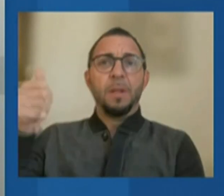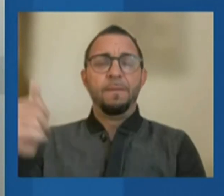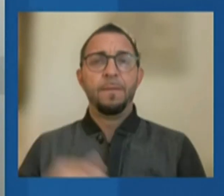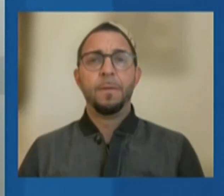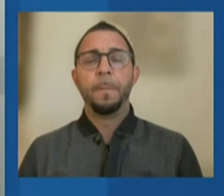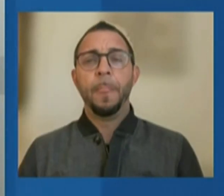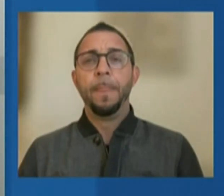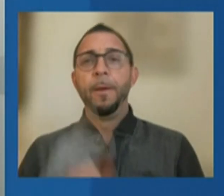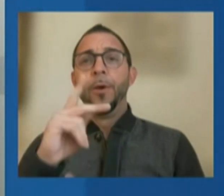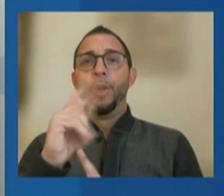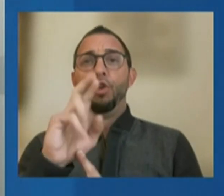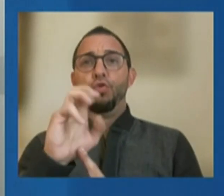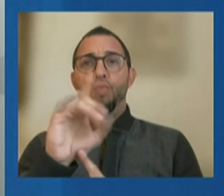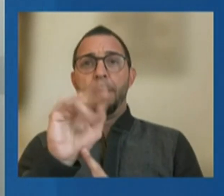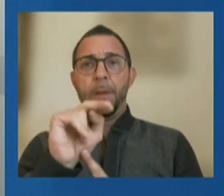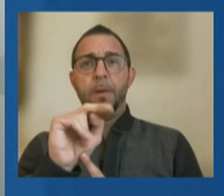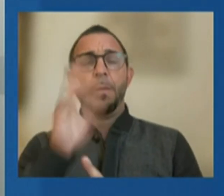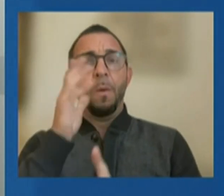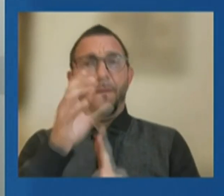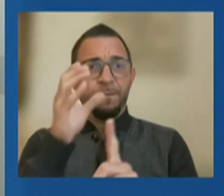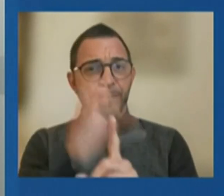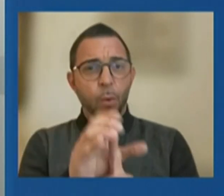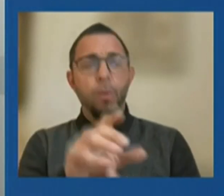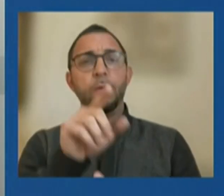особенно энергии, продуктов питания, удобрений и других товаров.